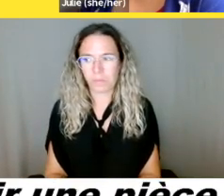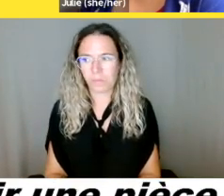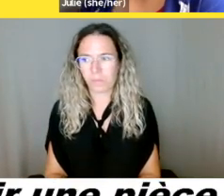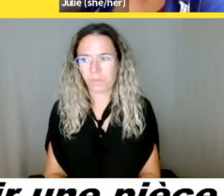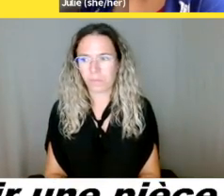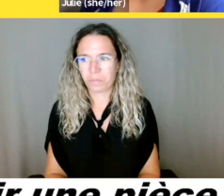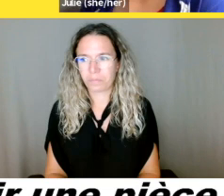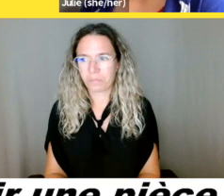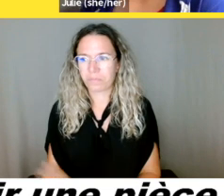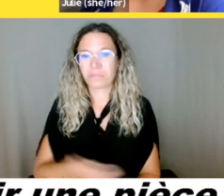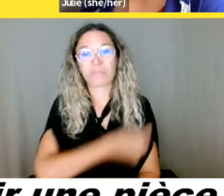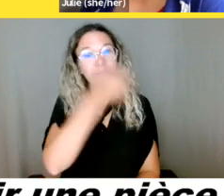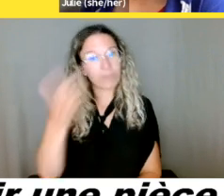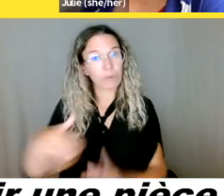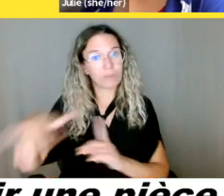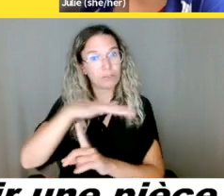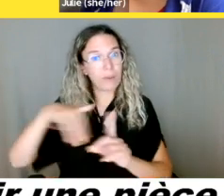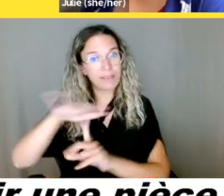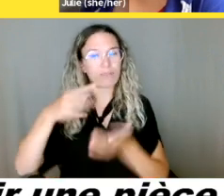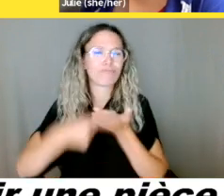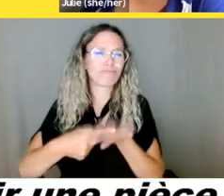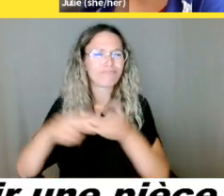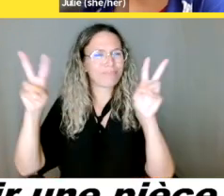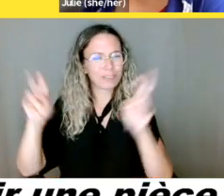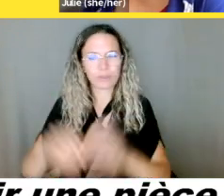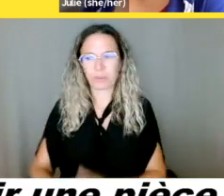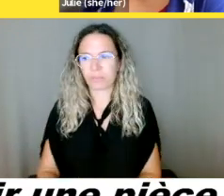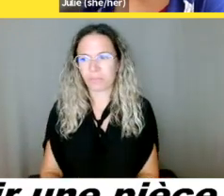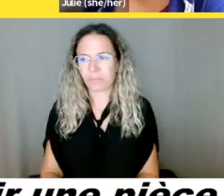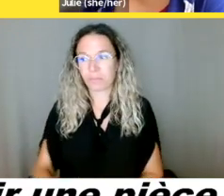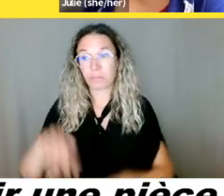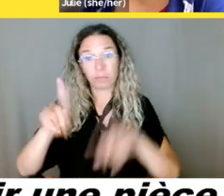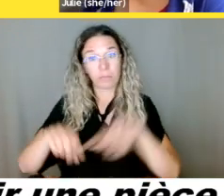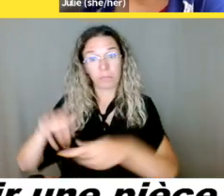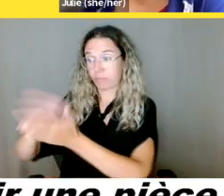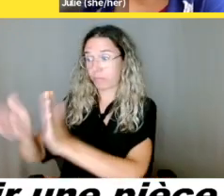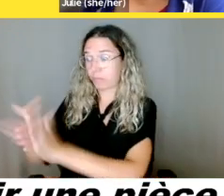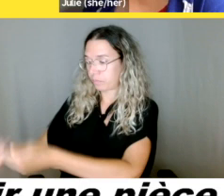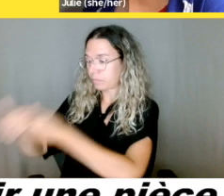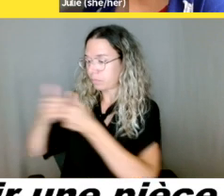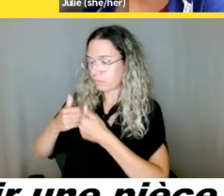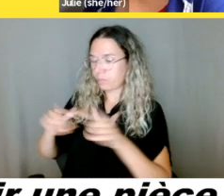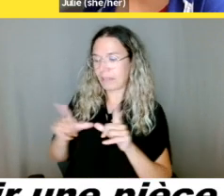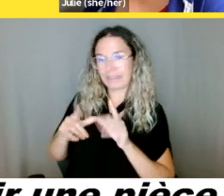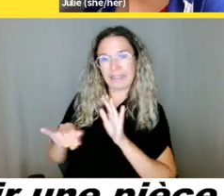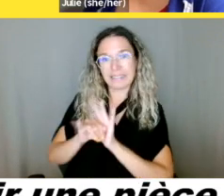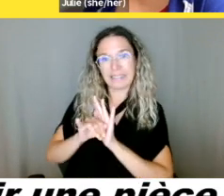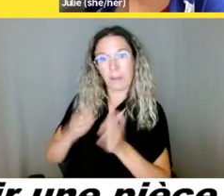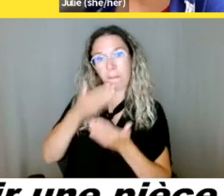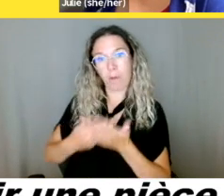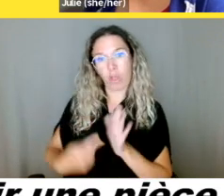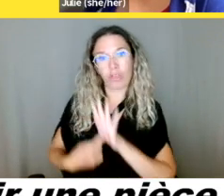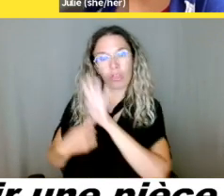fournir une pièce d'identité valide émise par le gouvernement. Je n'ai pas de permis de conduire et je ne veux pas apporter